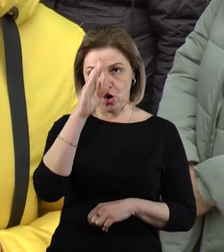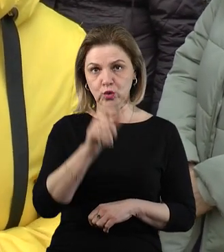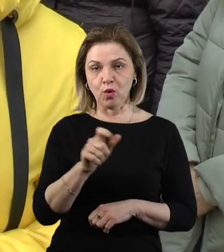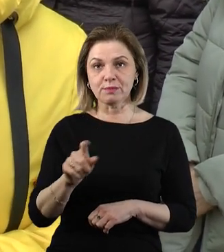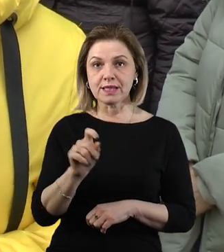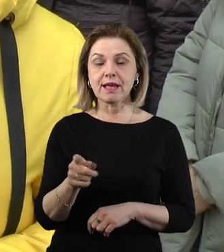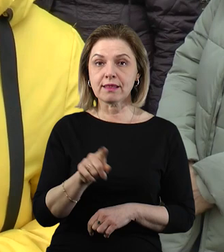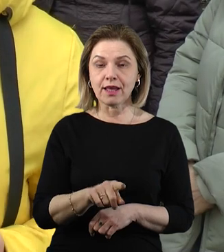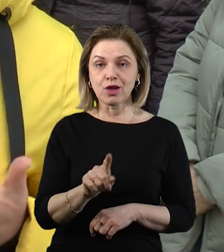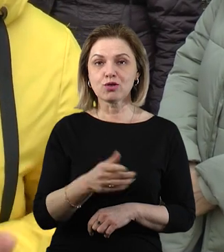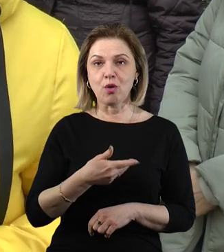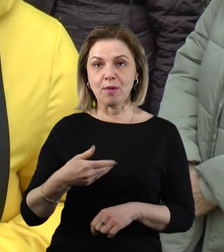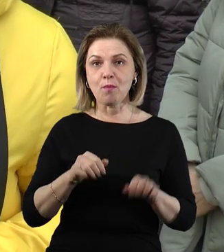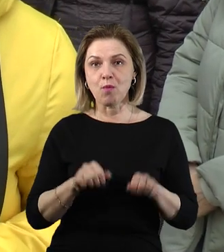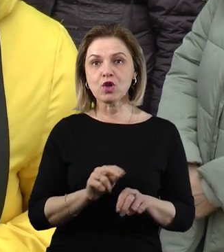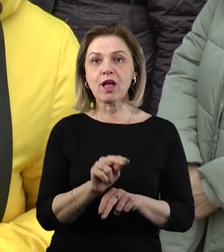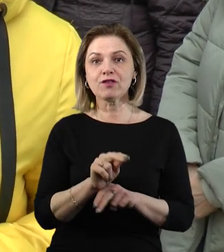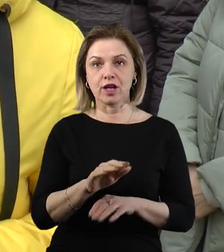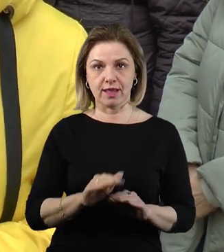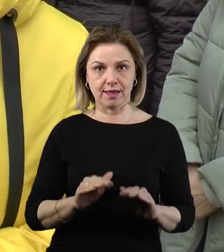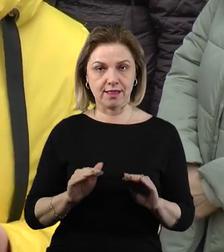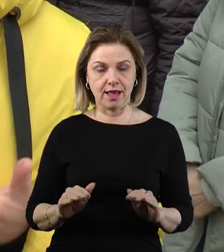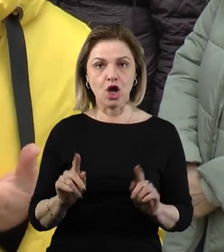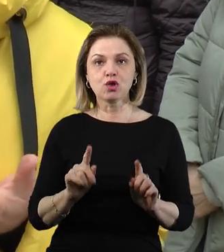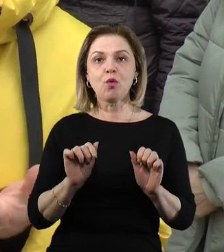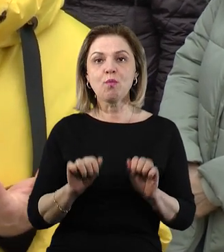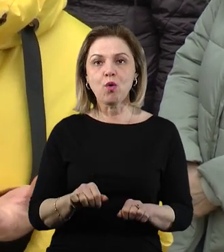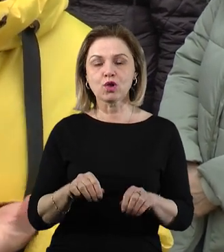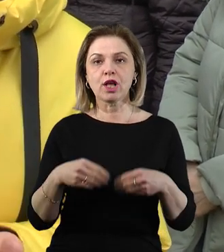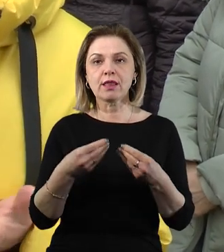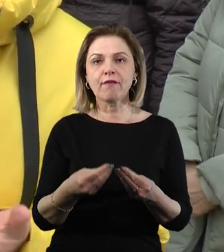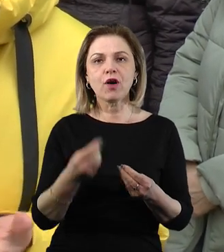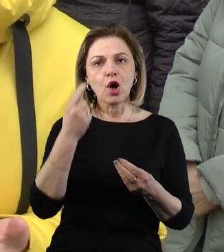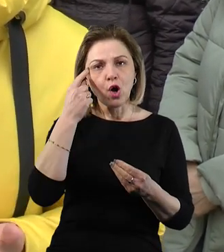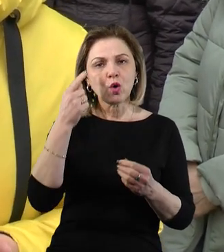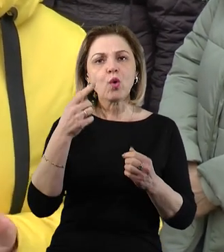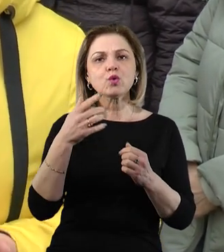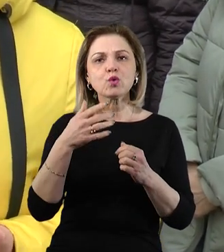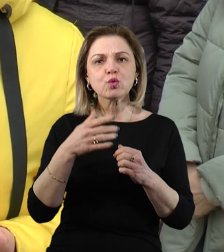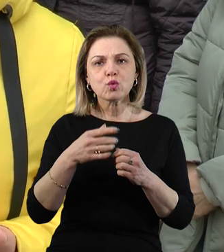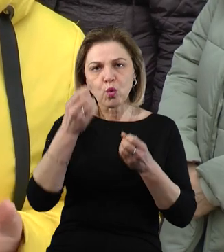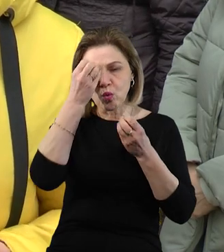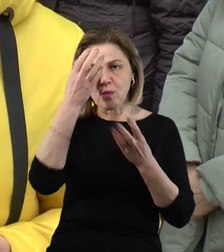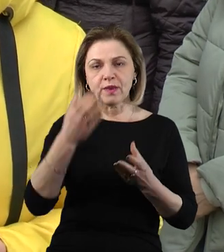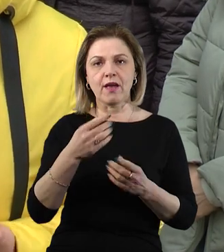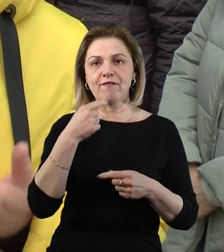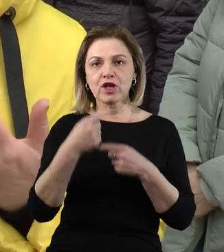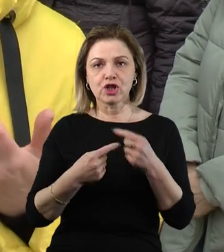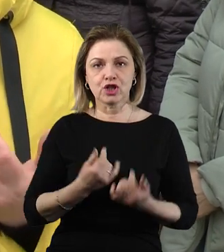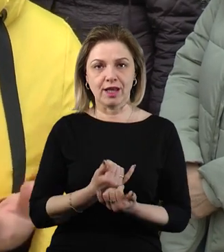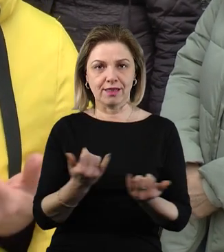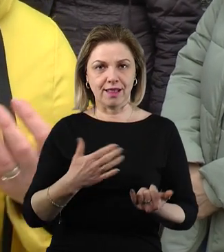за те, що ми можемо навчати дітей, що ми можемо приносити те розумне вічне для наших діток,